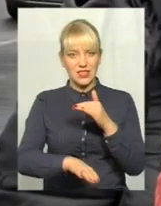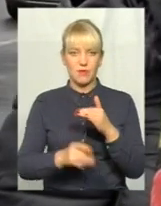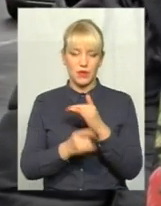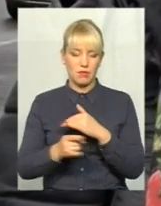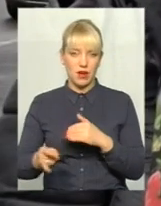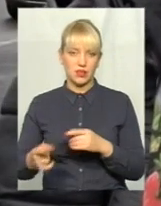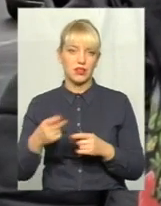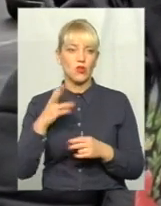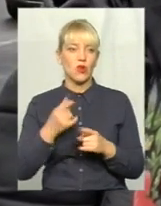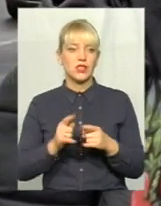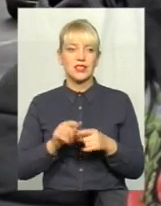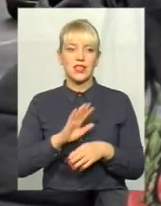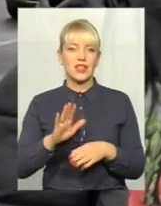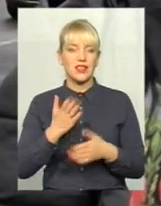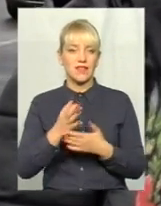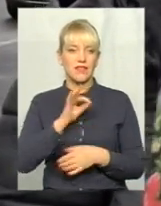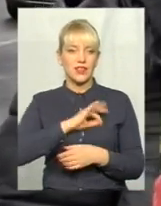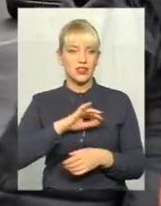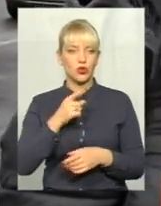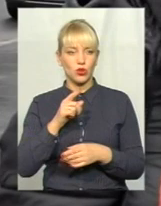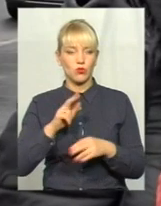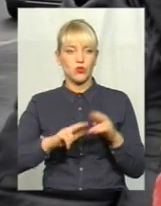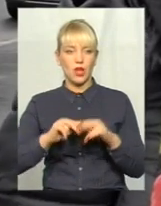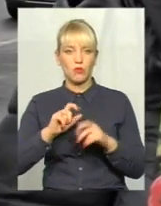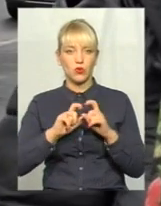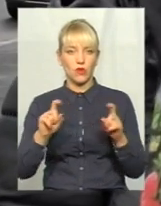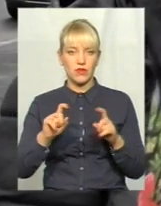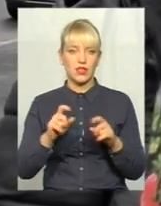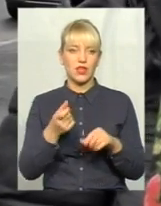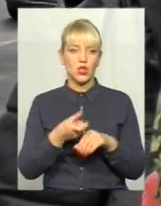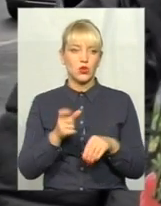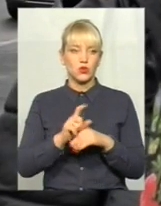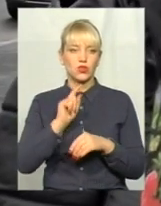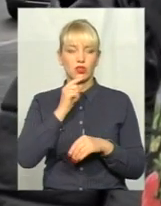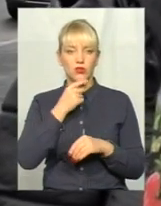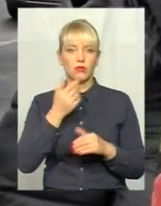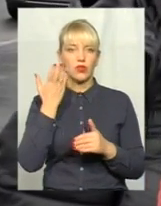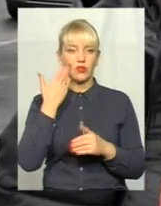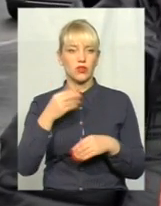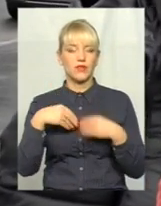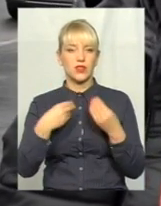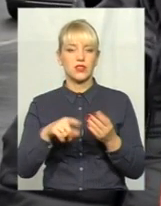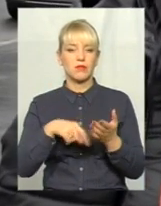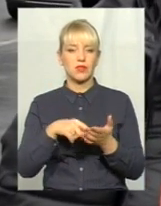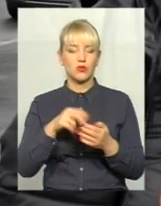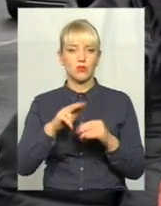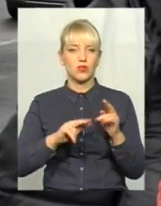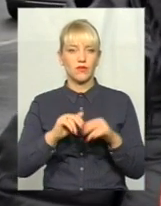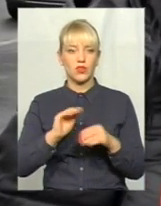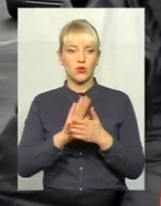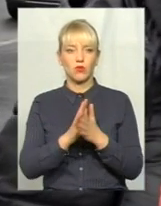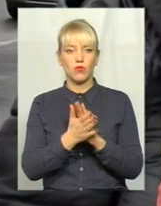Але, звичайно, це не є дуже сильно вигідним, і тому забудовники в даному випадку дуже економлять. Коли видаються містобудівні умови,